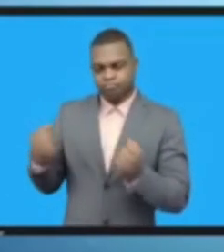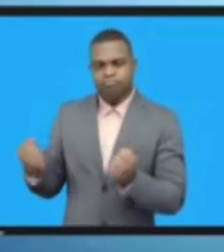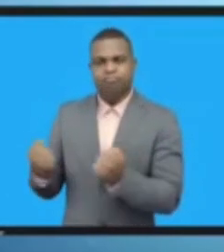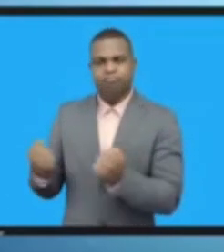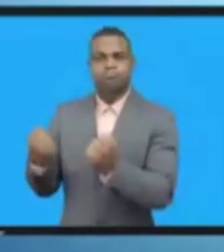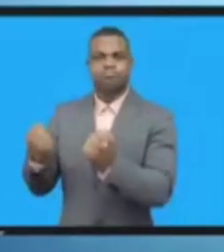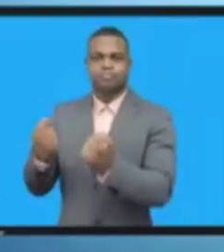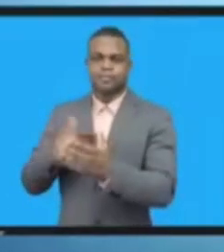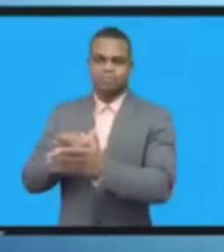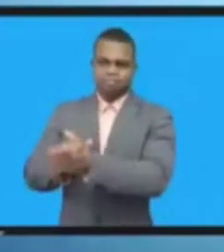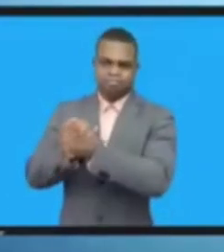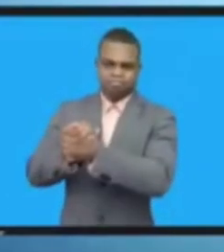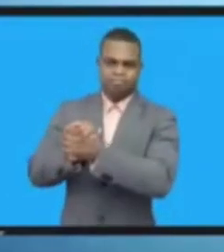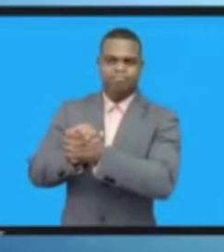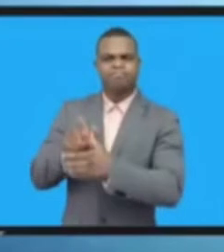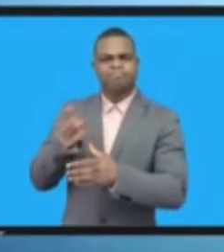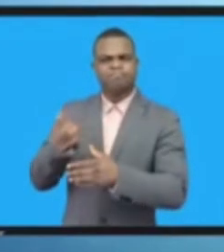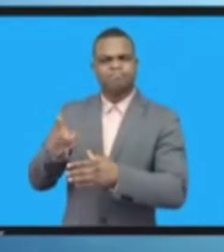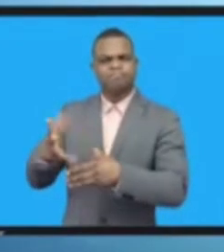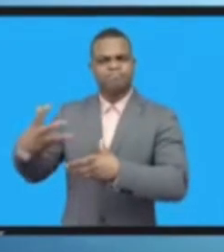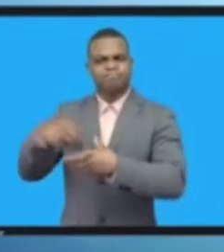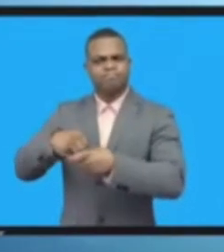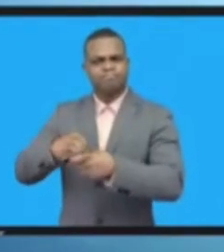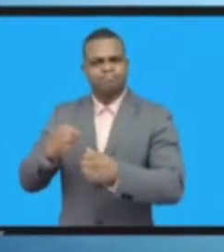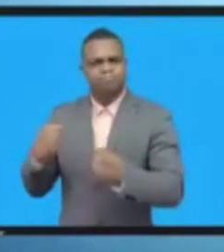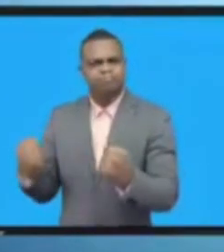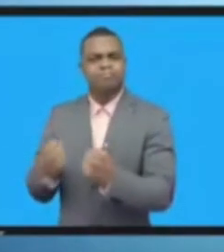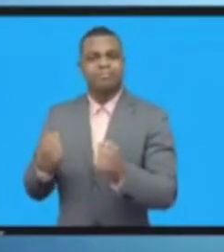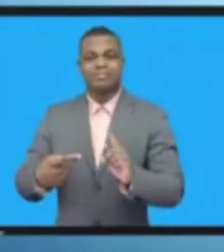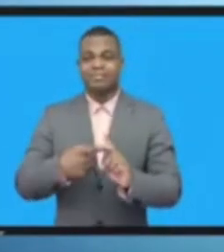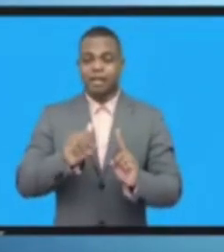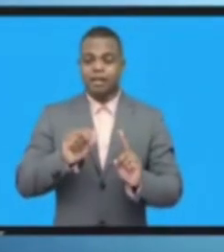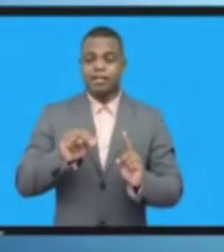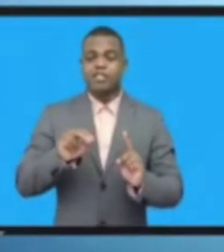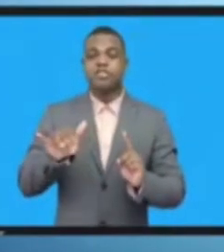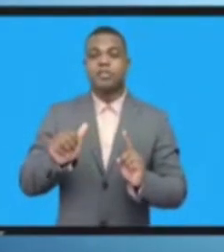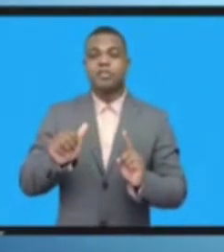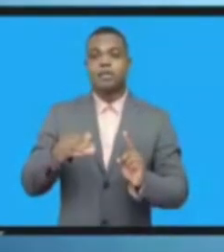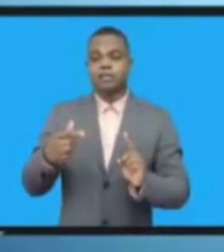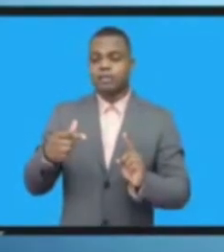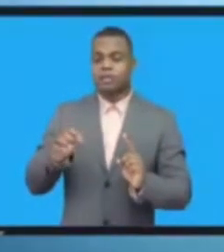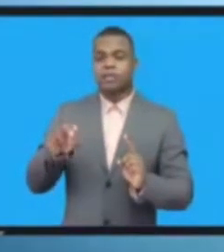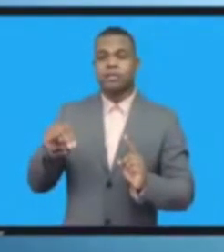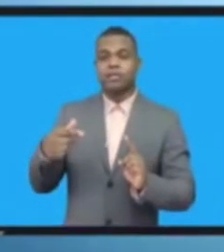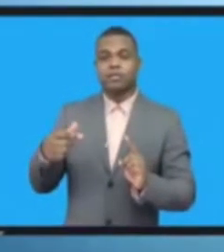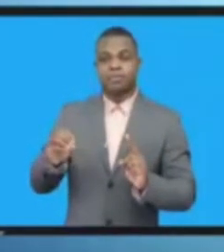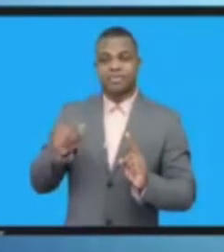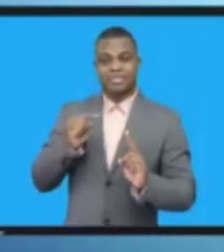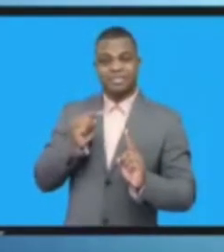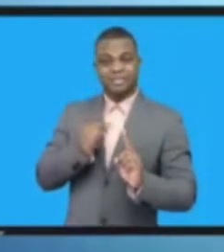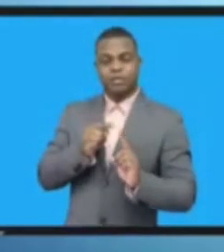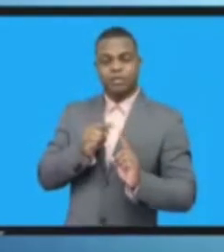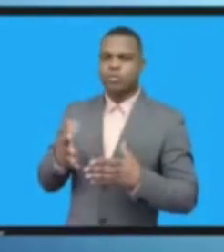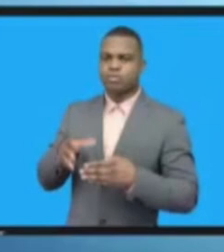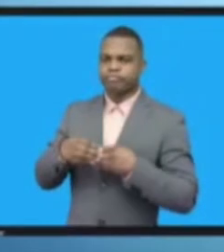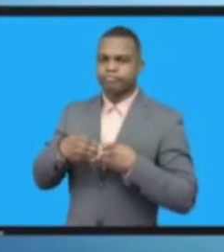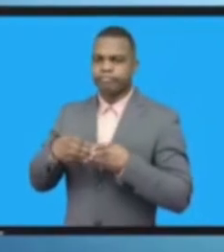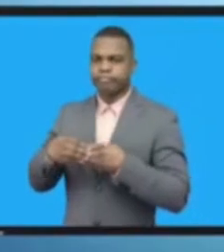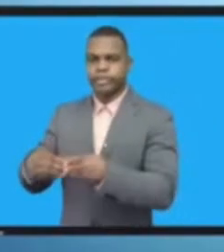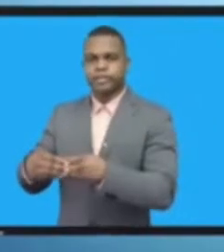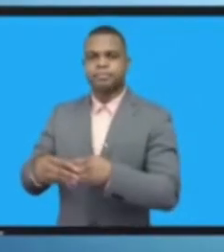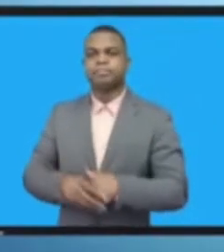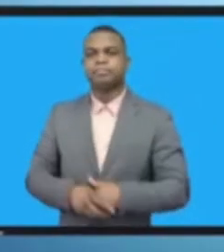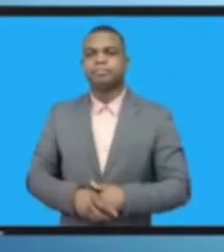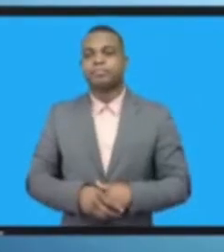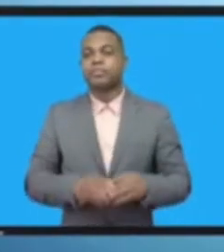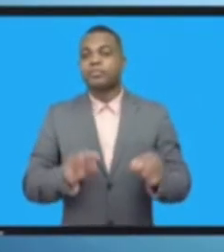وأحييهم على الجهود المبذولة لتنظيم اجتماعات في كل أرجاء العالم مثلا